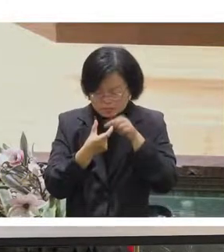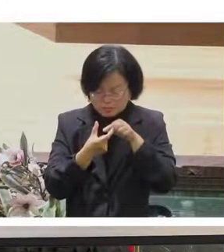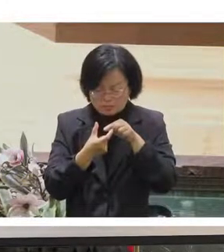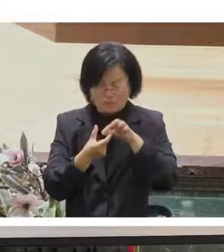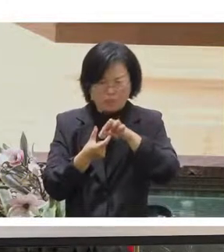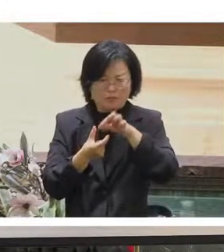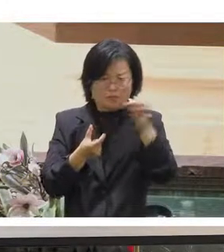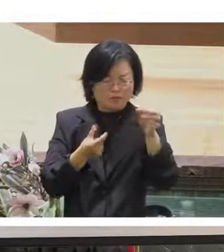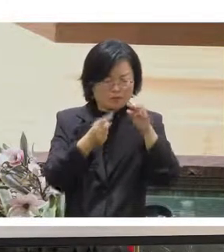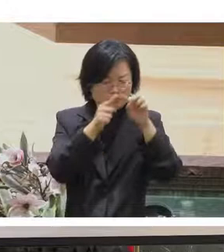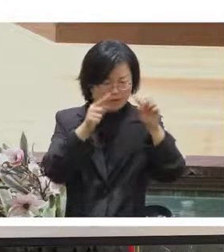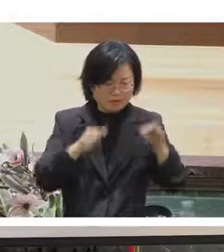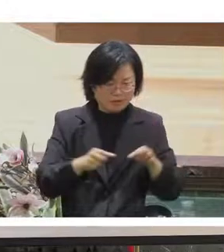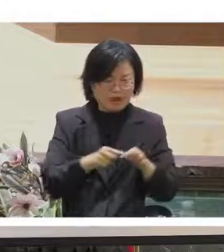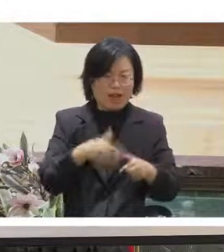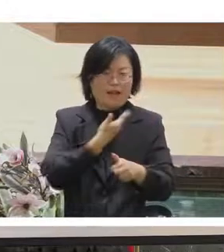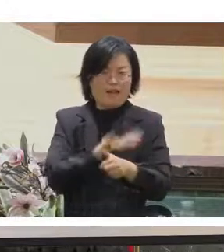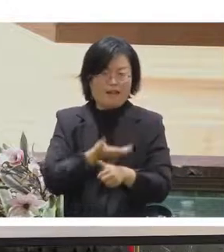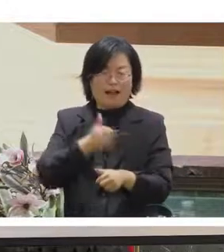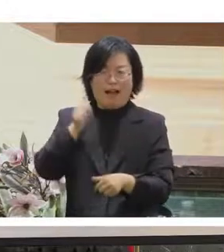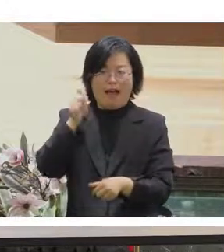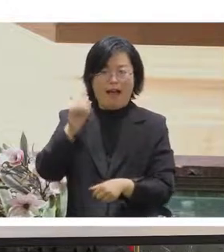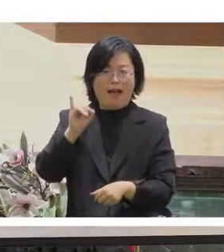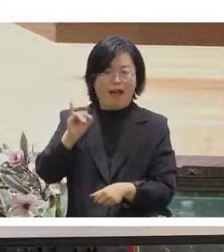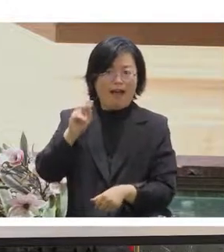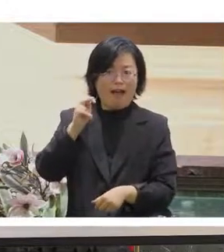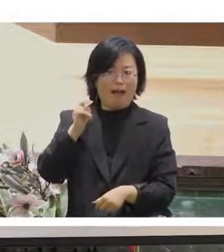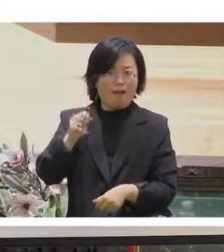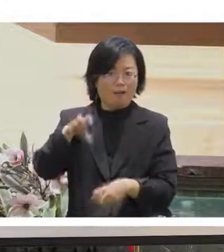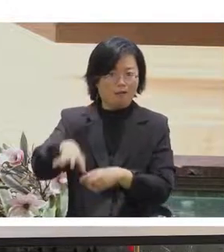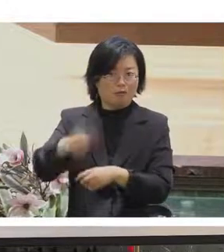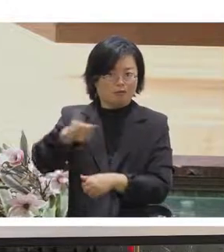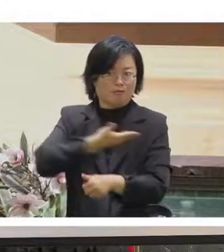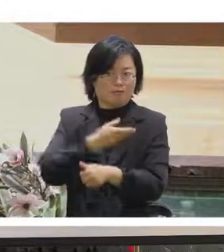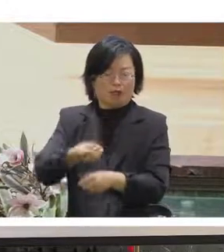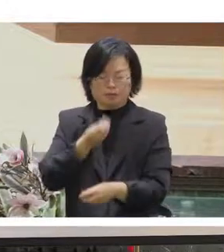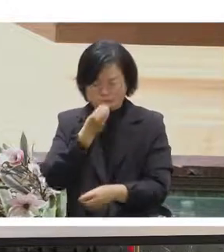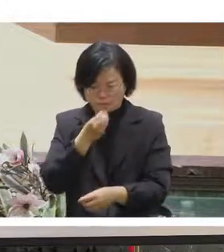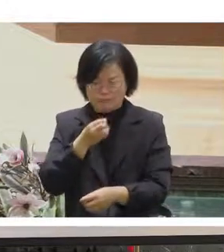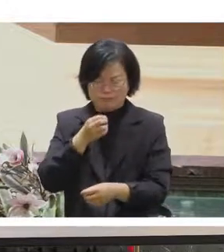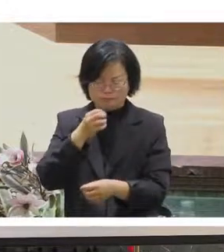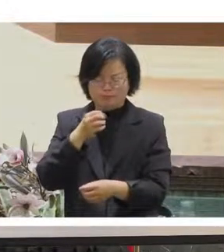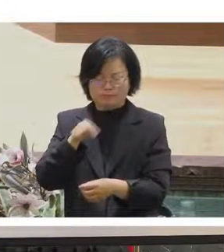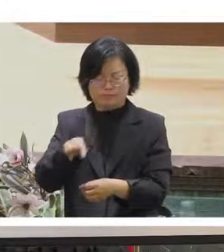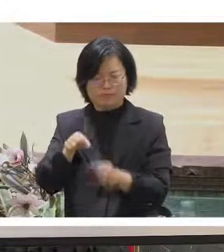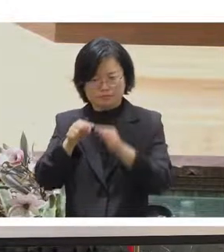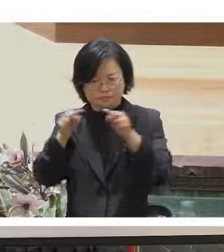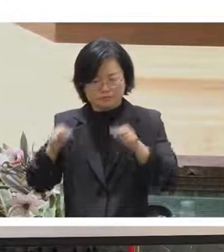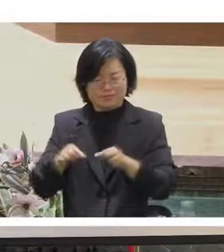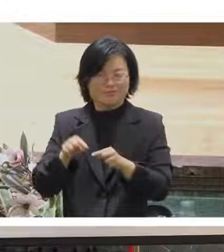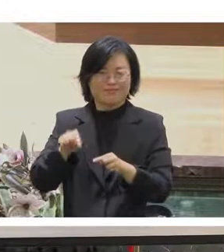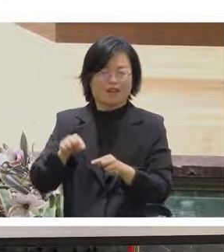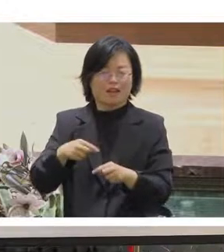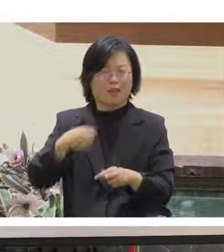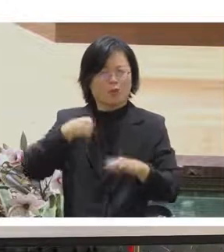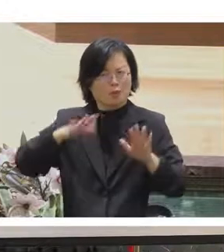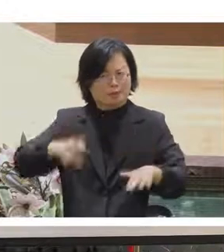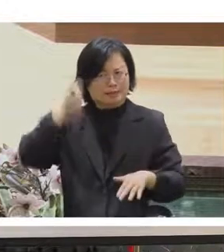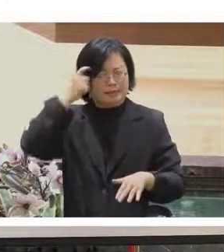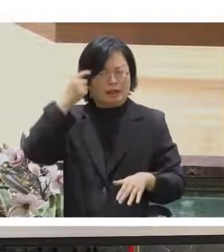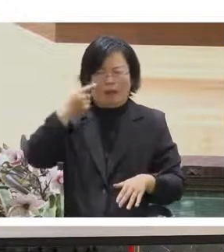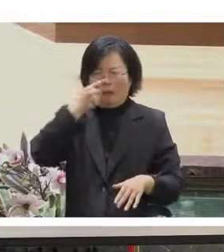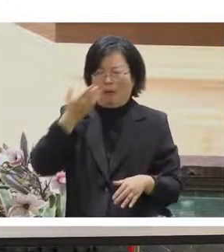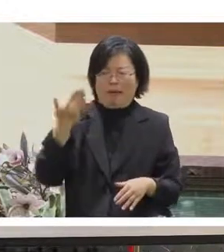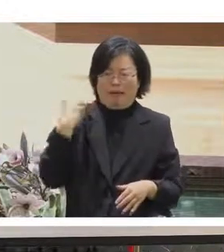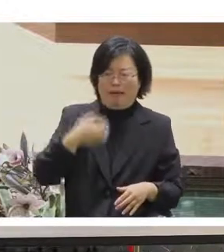然後我們就讓AIT的處長做了這件事情我到現在還是覺得很荒唐所以如果大家有興趣其實可以搜尋一下可以看到那個影片